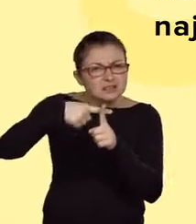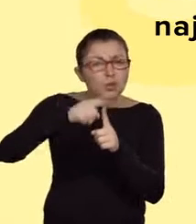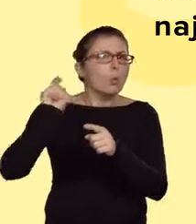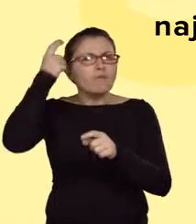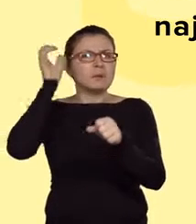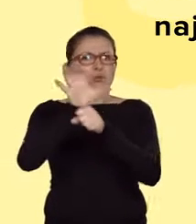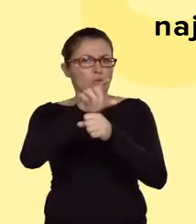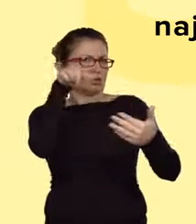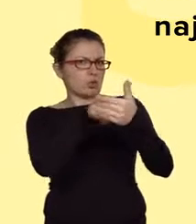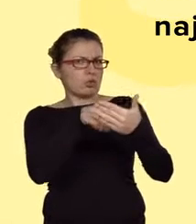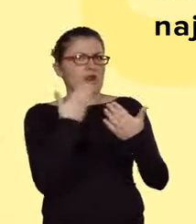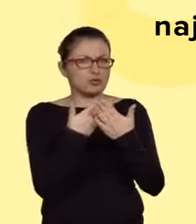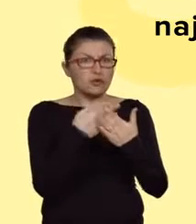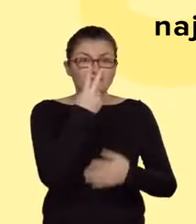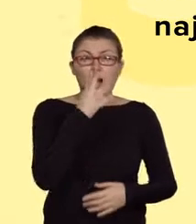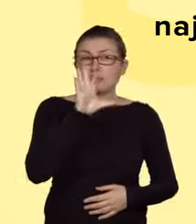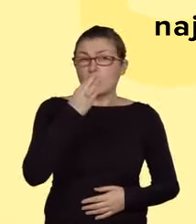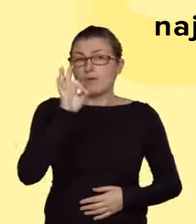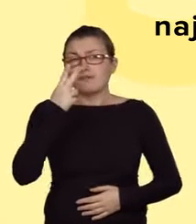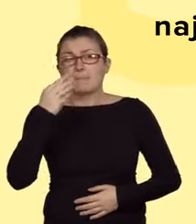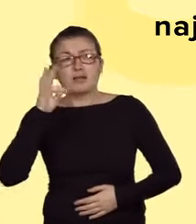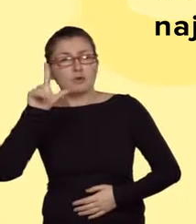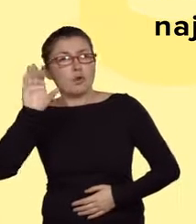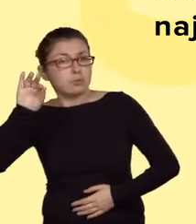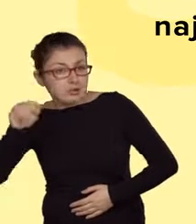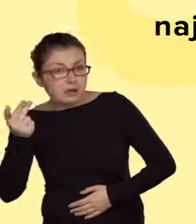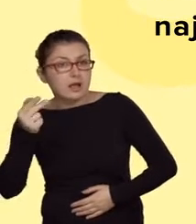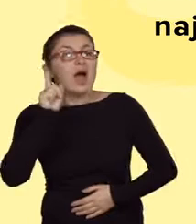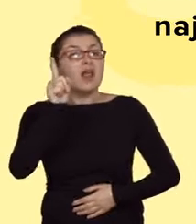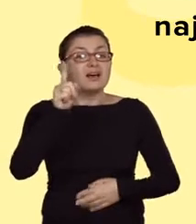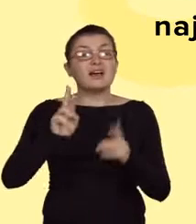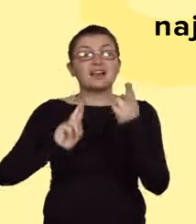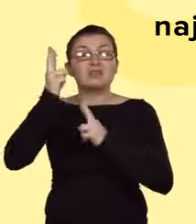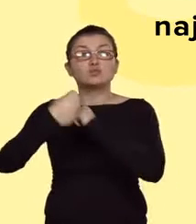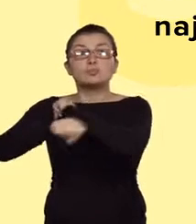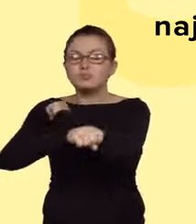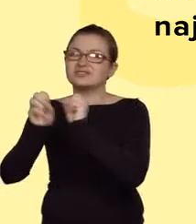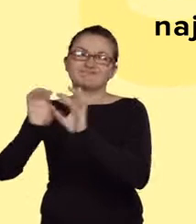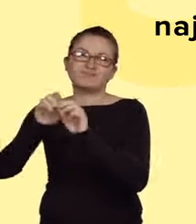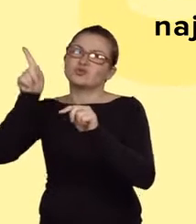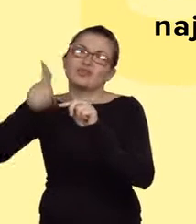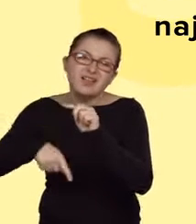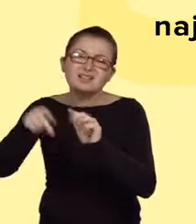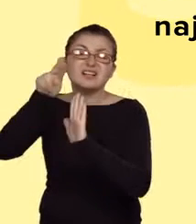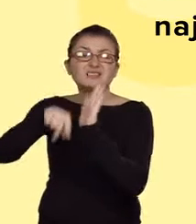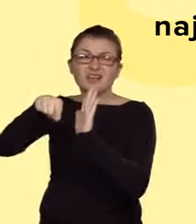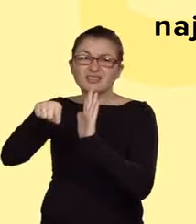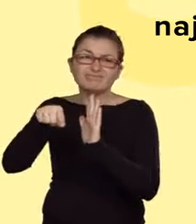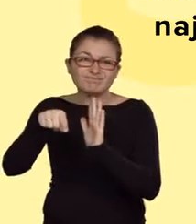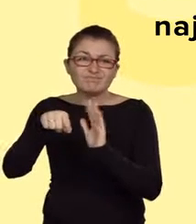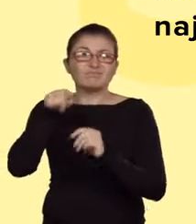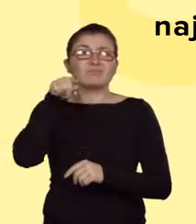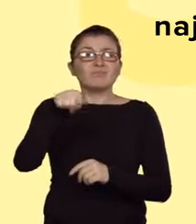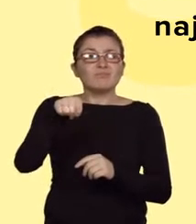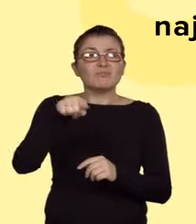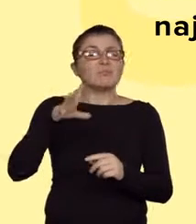Niestety błędnie wyjaśnił zasady rządzące reakcjami substytucji. W tym przypadku zdający ewidentnie pomylił reakcję